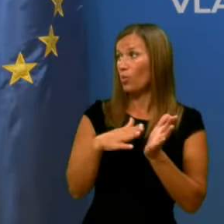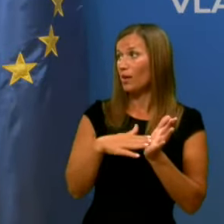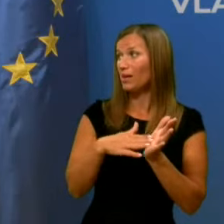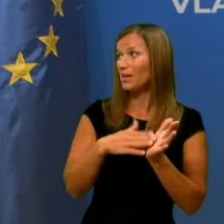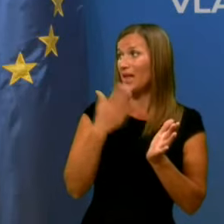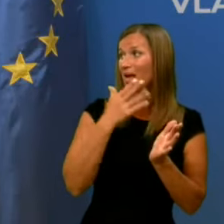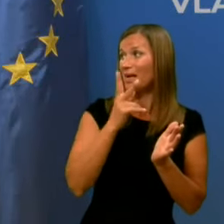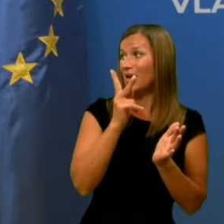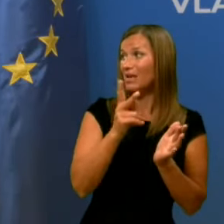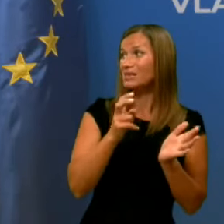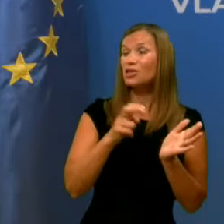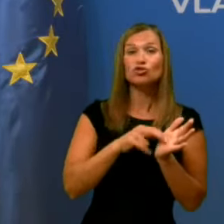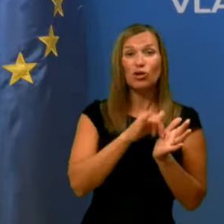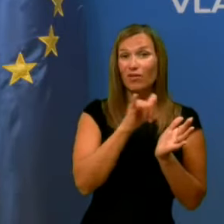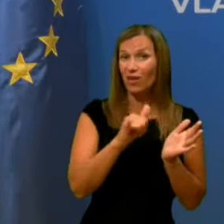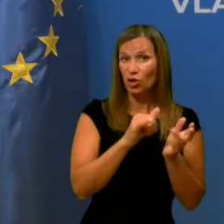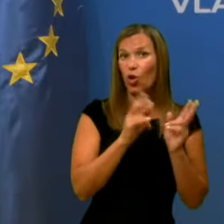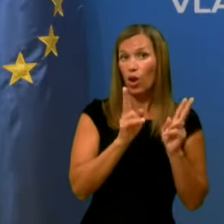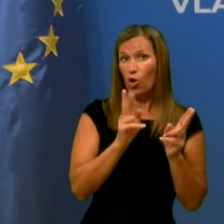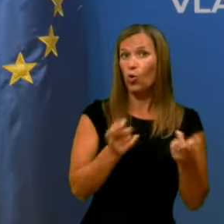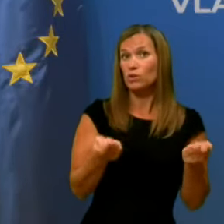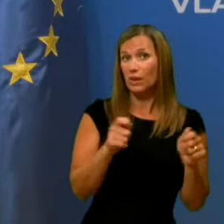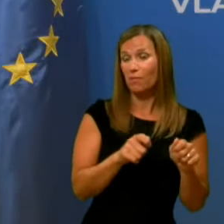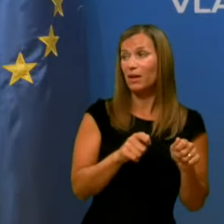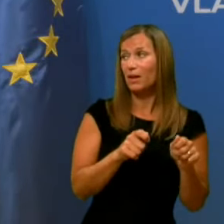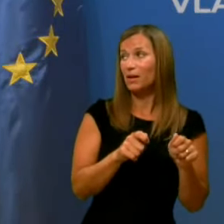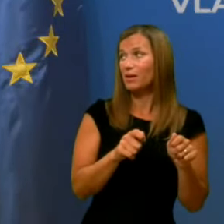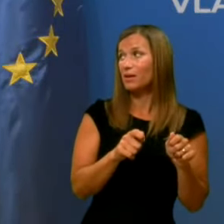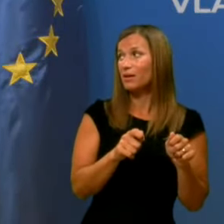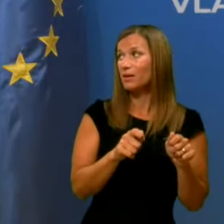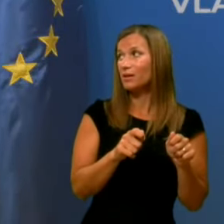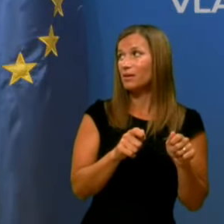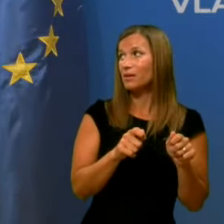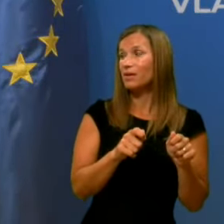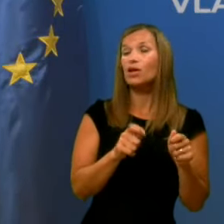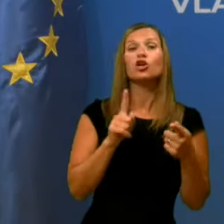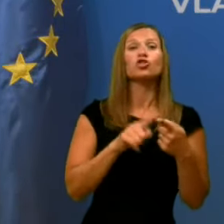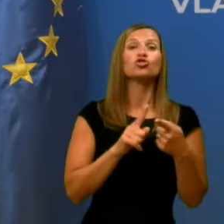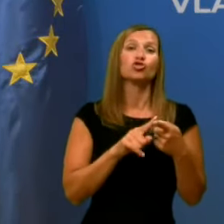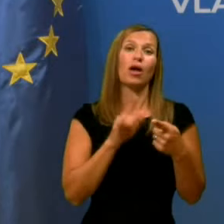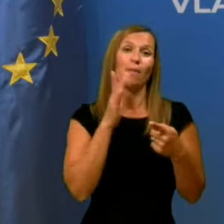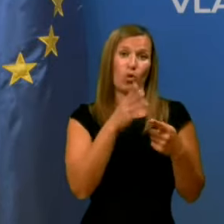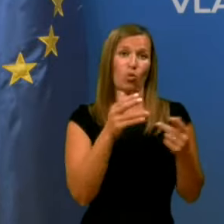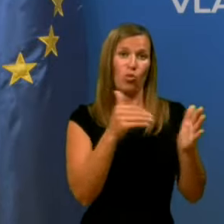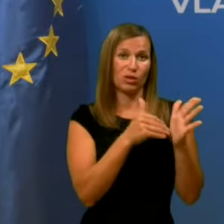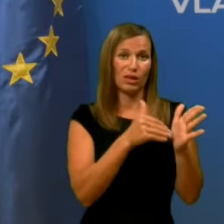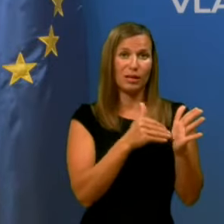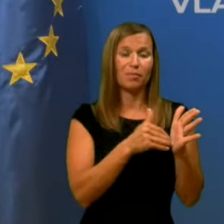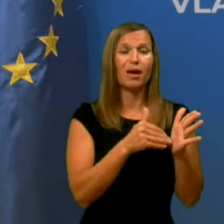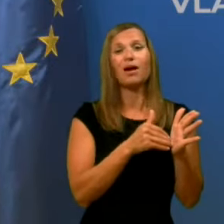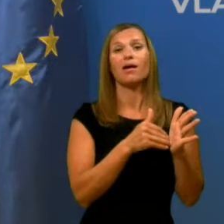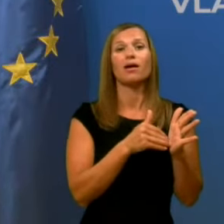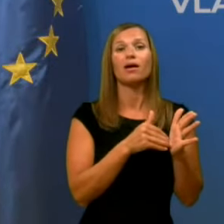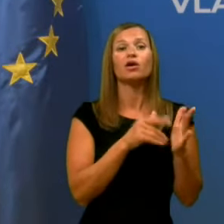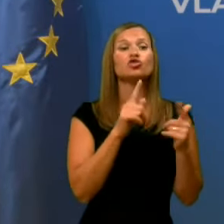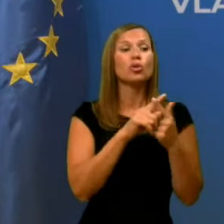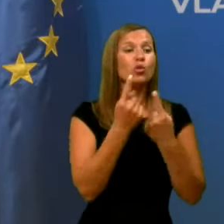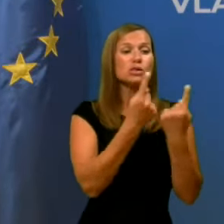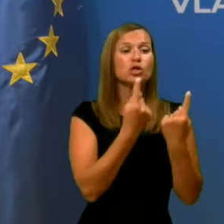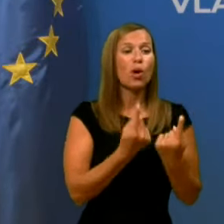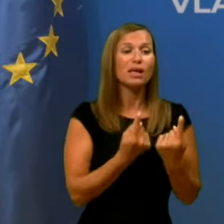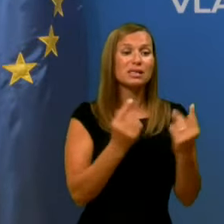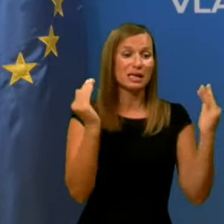hrastnik se še lahko zapreli? Če bi bila potreba in če bi se razmere slabšale, sva, da jaz ne vidim